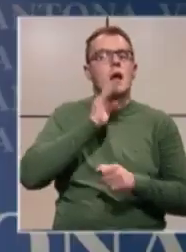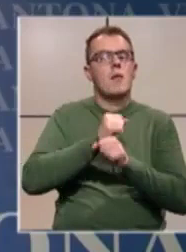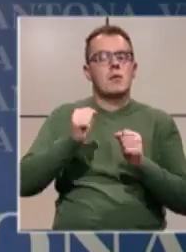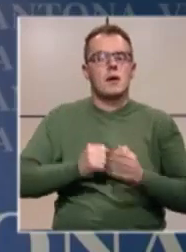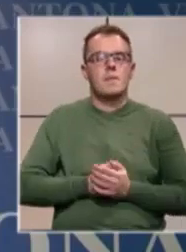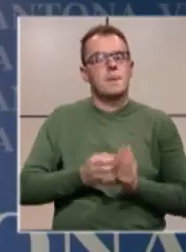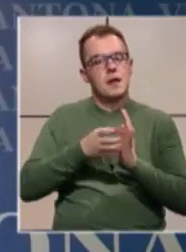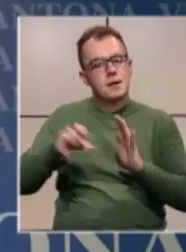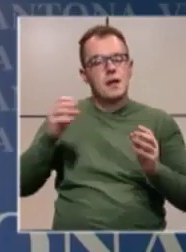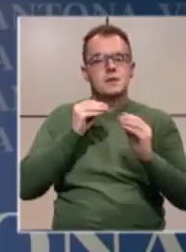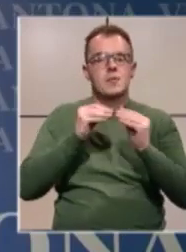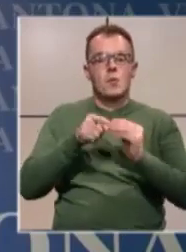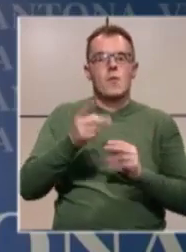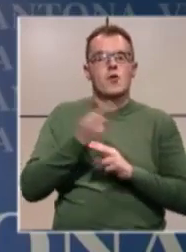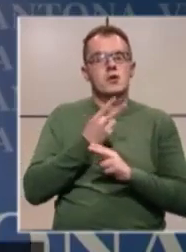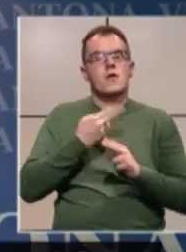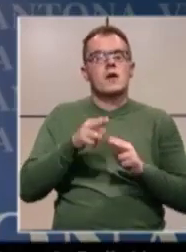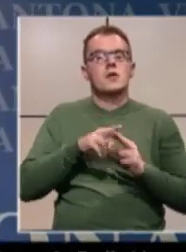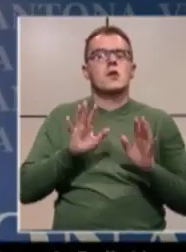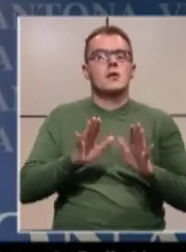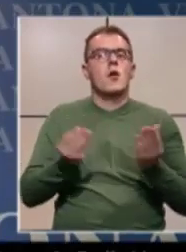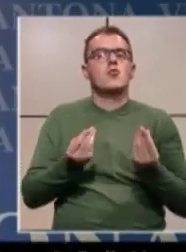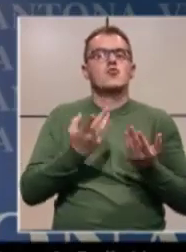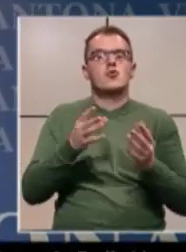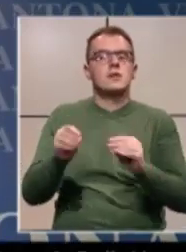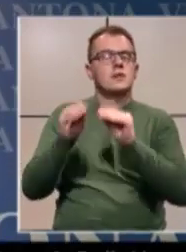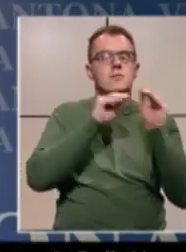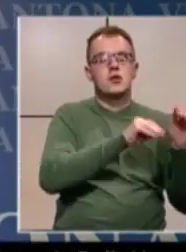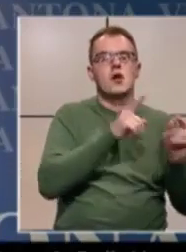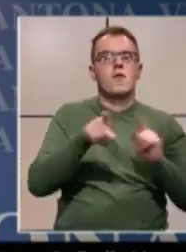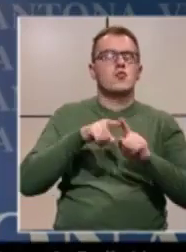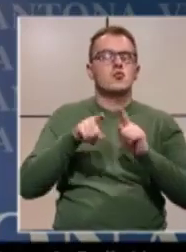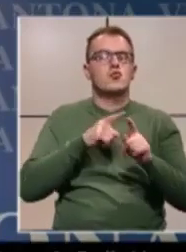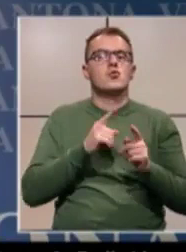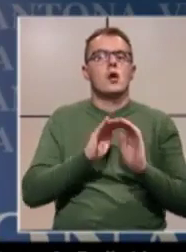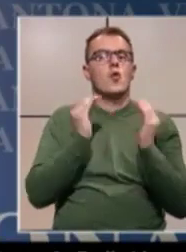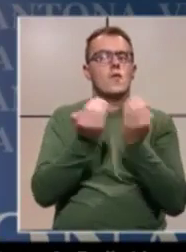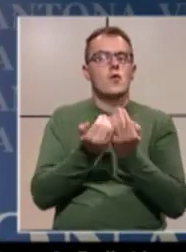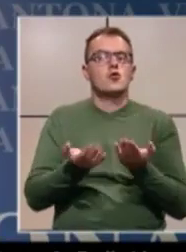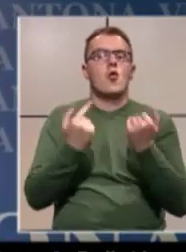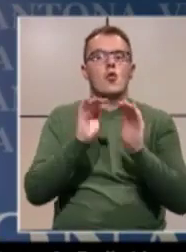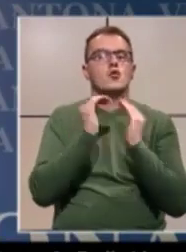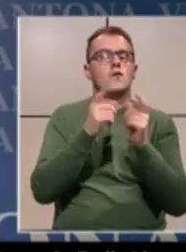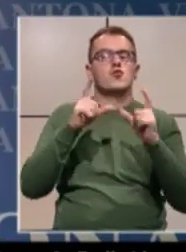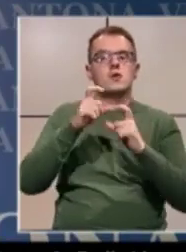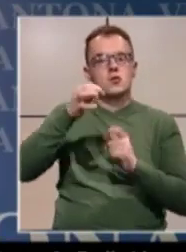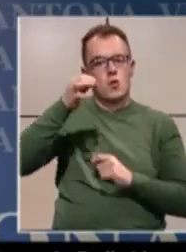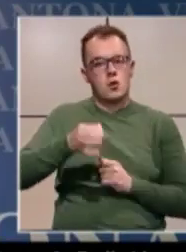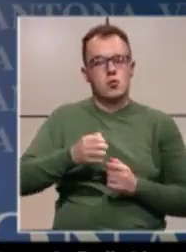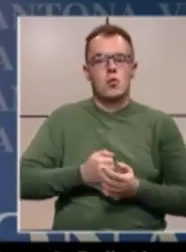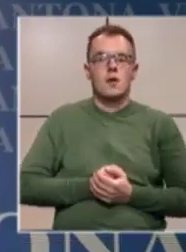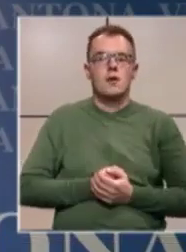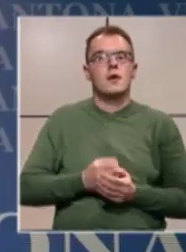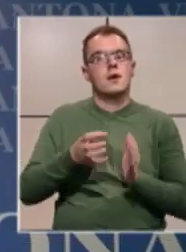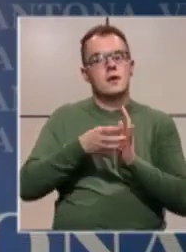I dalje se problem u ovoj državi rješava tako što se izmješljava u susjedno dvorište, odnosno u dvorište UNSK-Sanskog kantona.